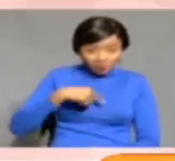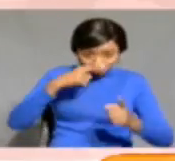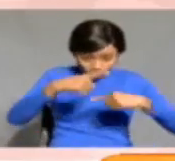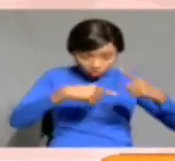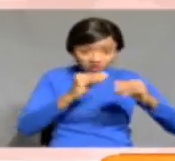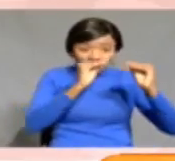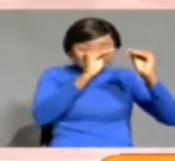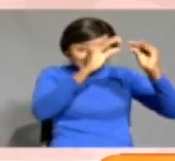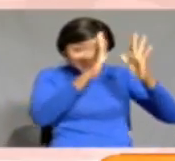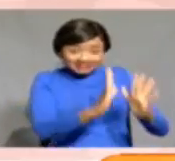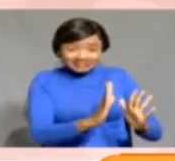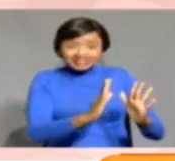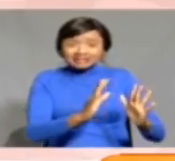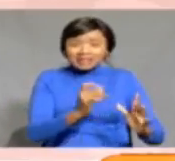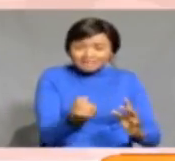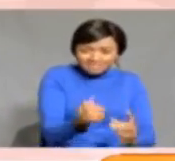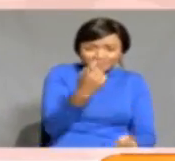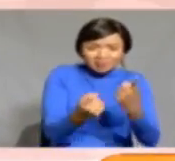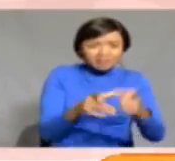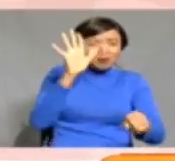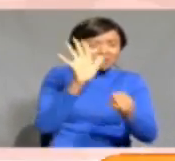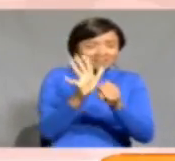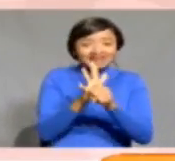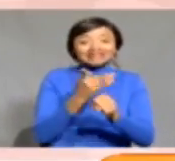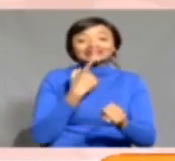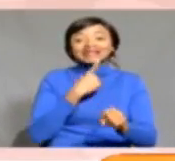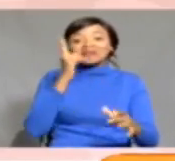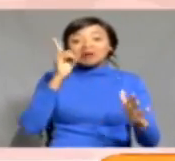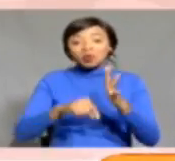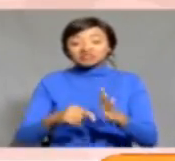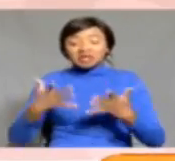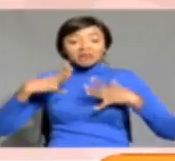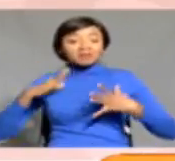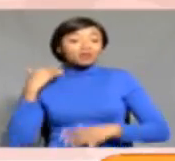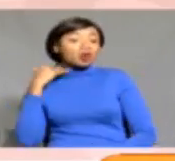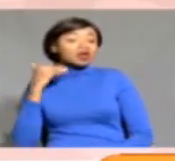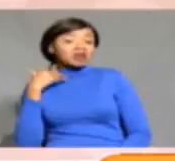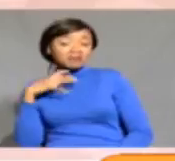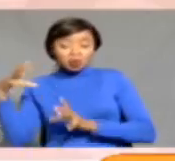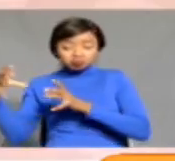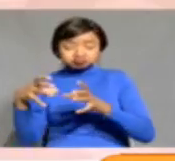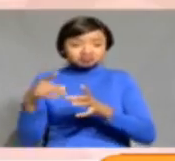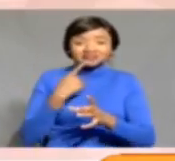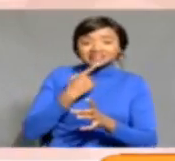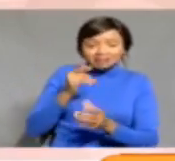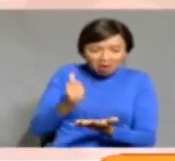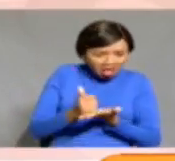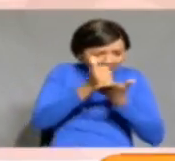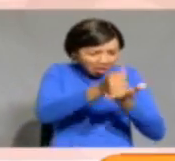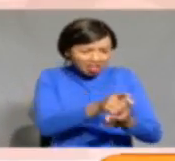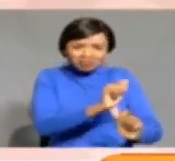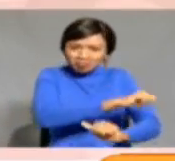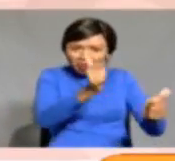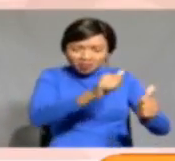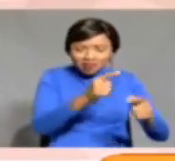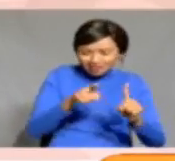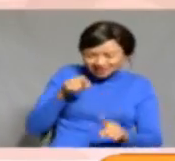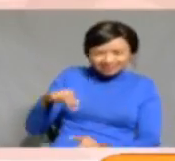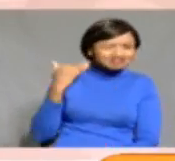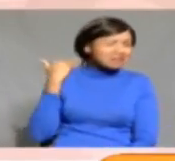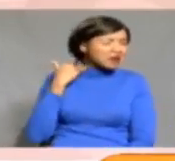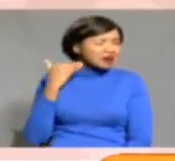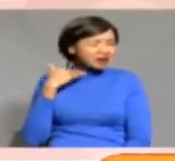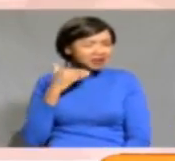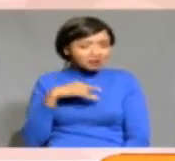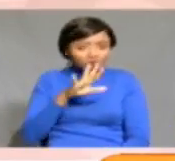Walimu zaidi wamejitokeza na kudai kutapeliwa na watu wanaojidai kuwa na uwezo wa kuwasaidia walimu hao kusajiliwa katika tume ya